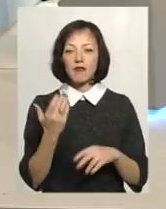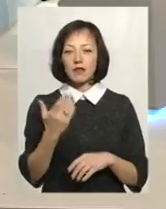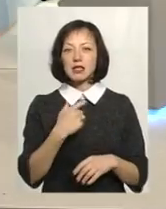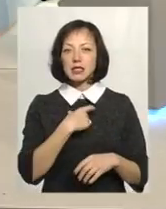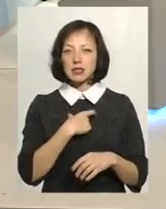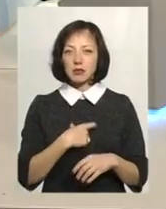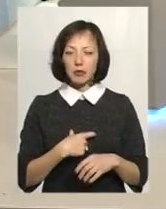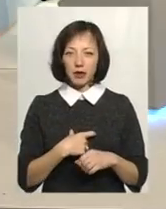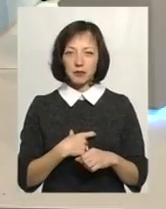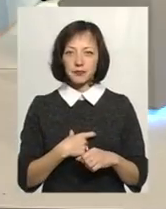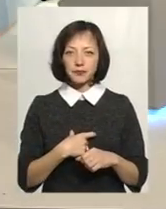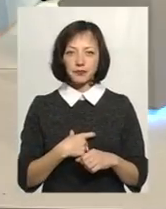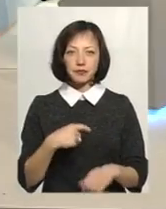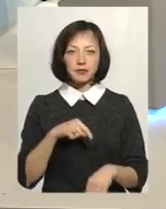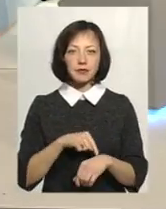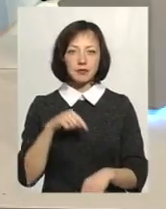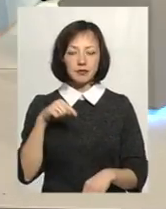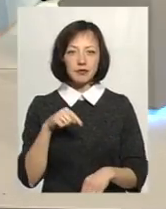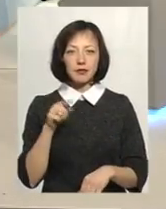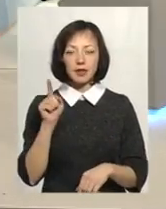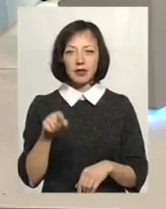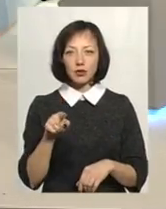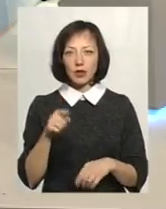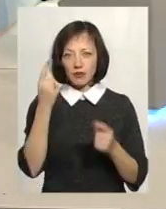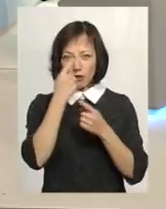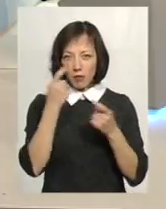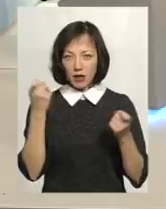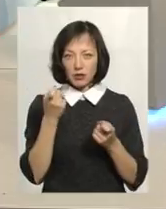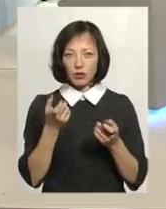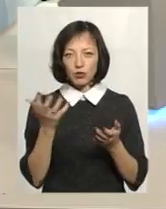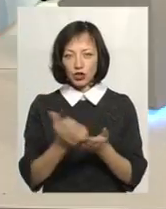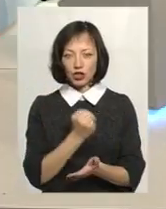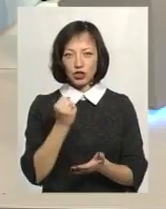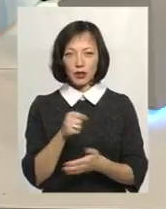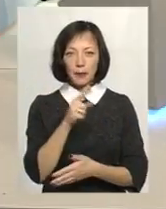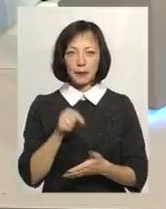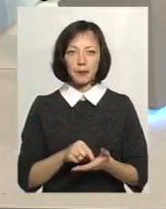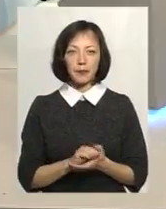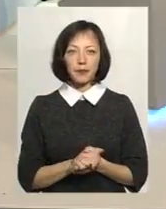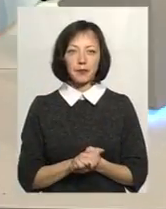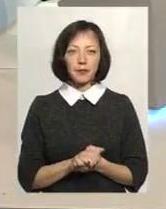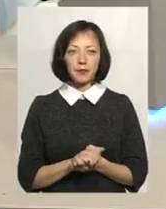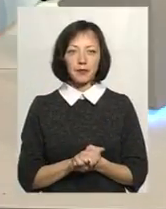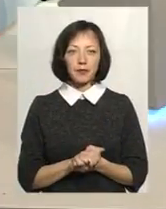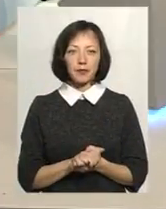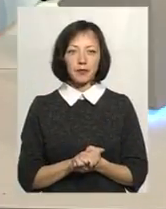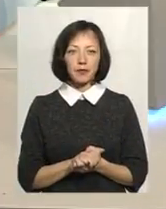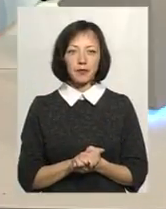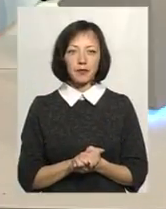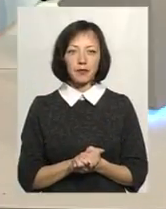відреагували на ту інформацію, яку отримали? Так,